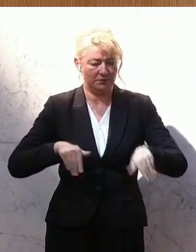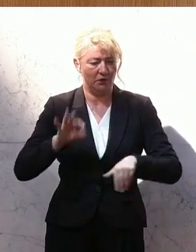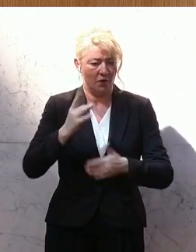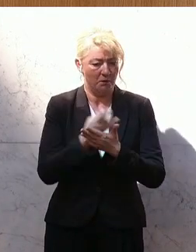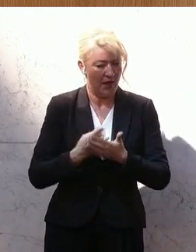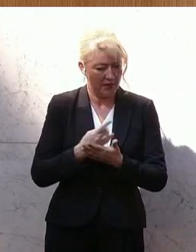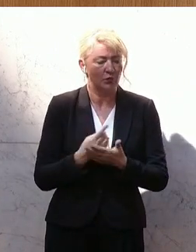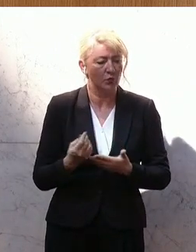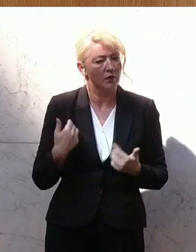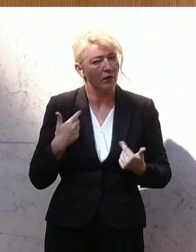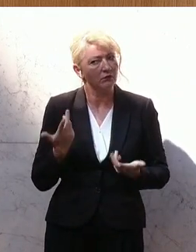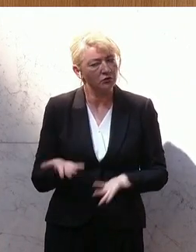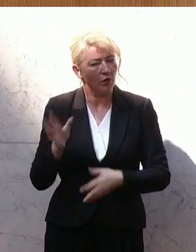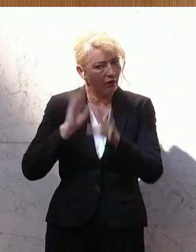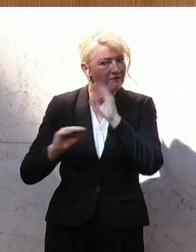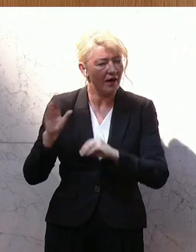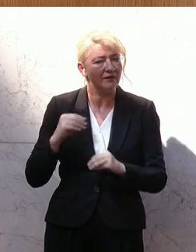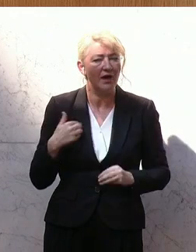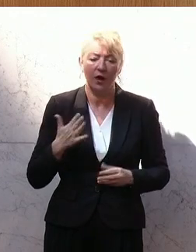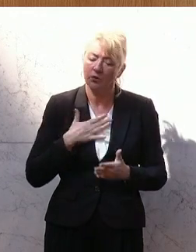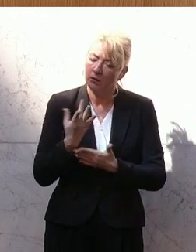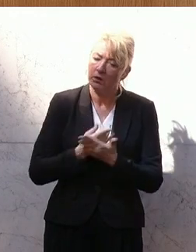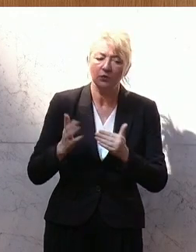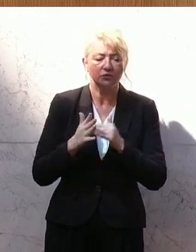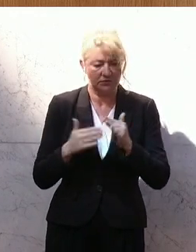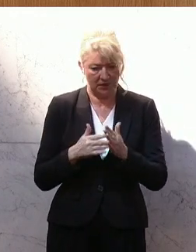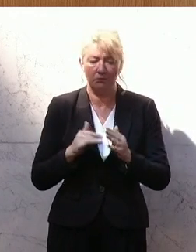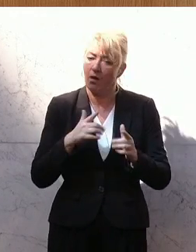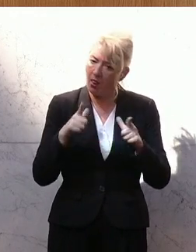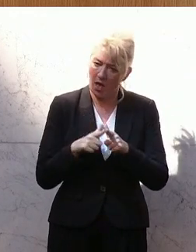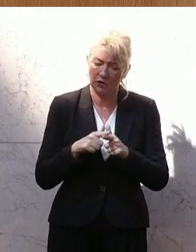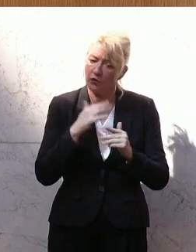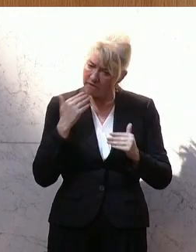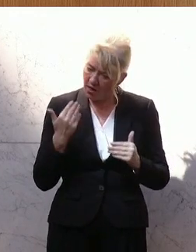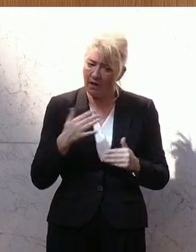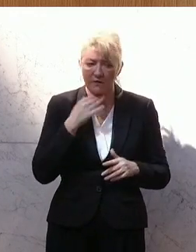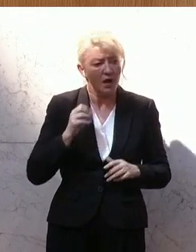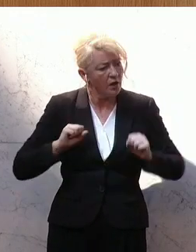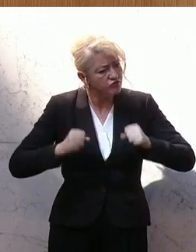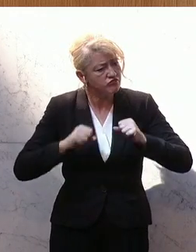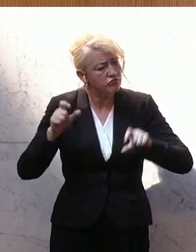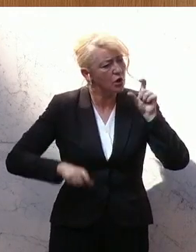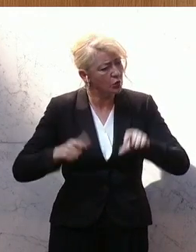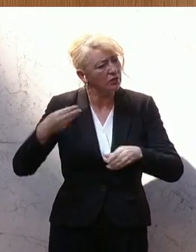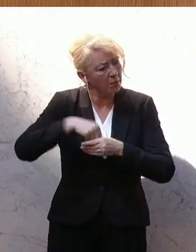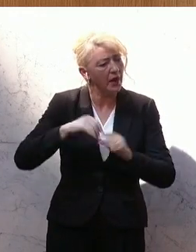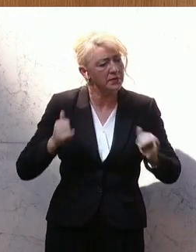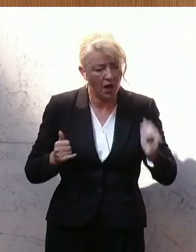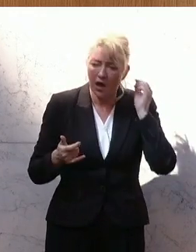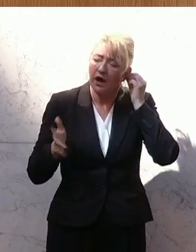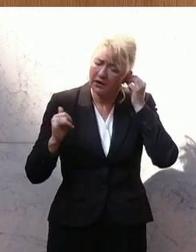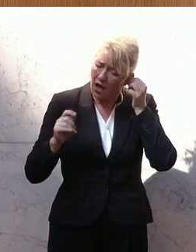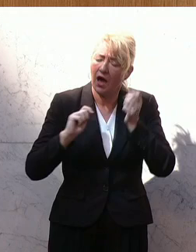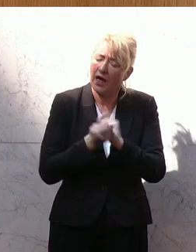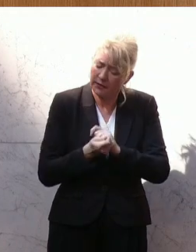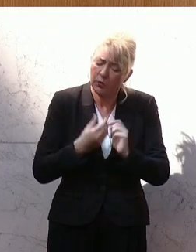für Bildung sehr oft erfahren, dass unser Bildungssystem vieles leistet und voll engagierter Personen ist, bei allem Änderungsbedarf, den wir